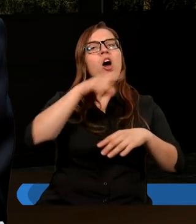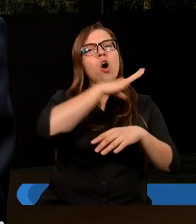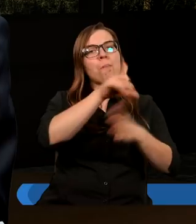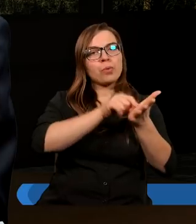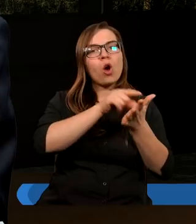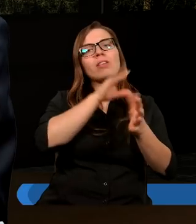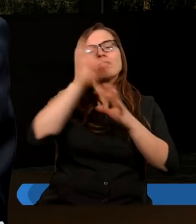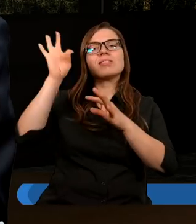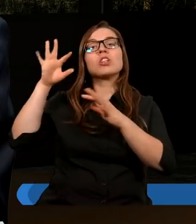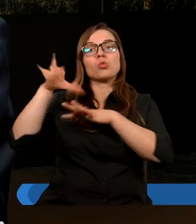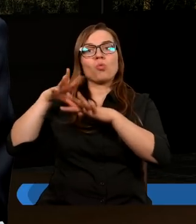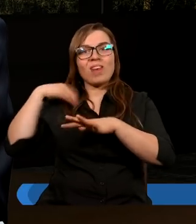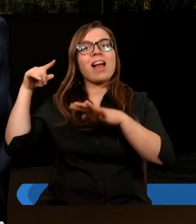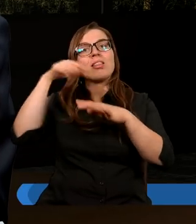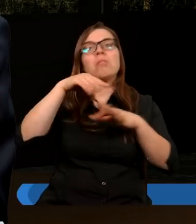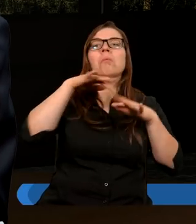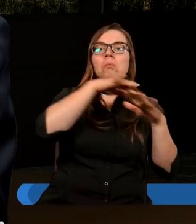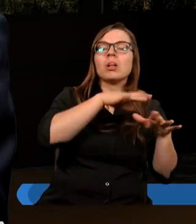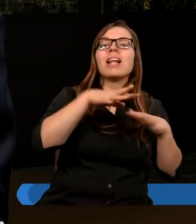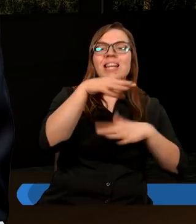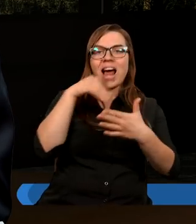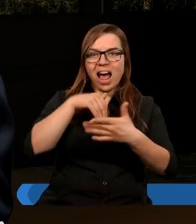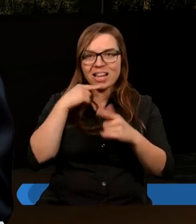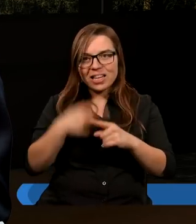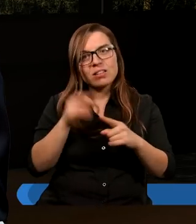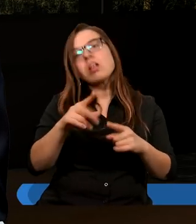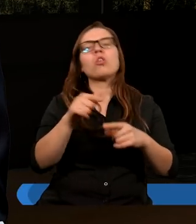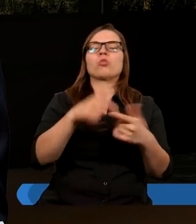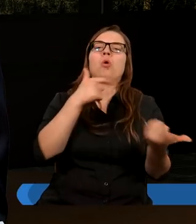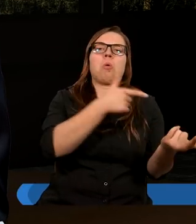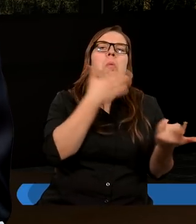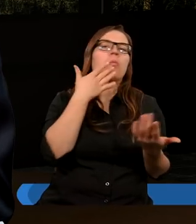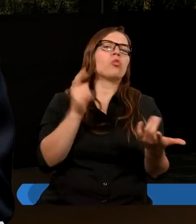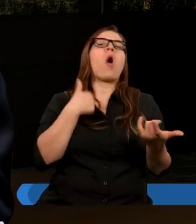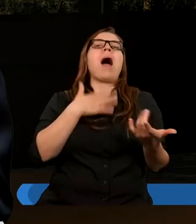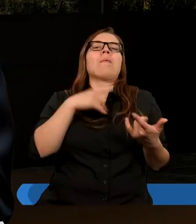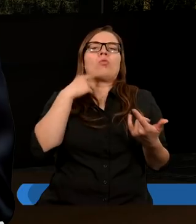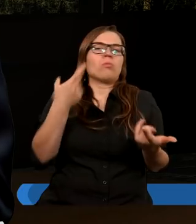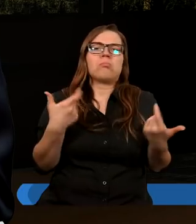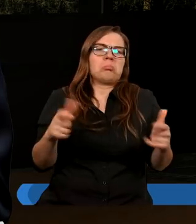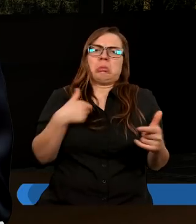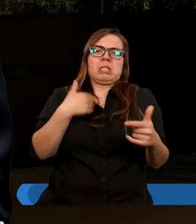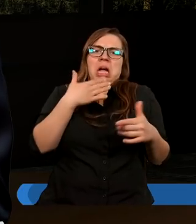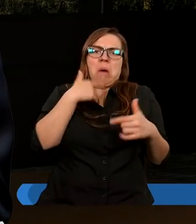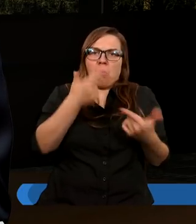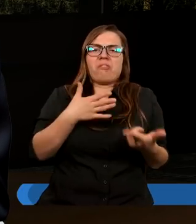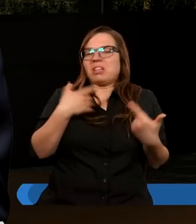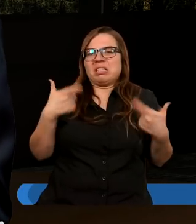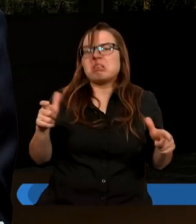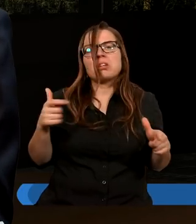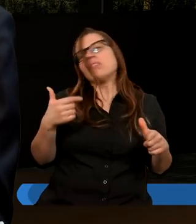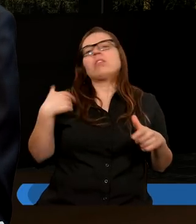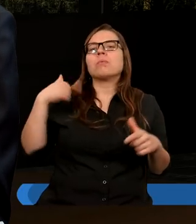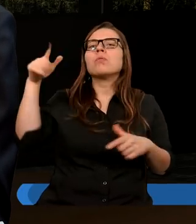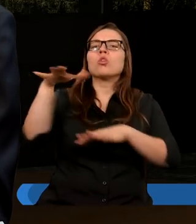tak zadecydował, poparł to. I co ja mam do powiedzenia? Nic nie mam do powiedzenia. Duch